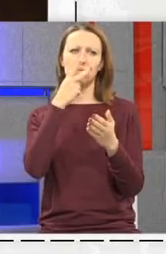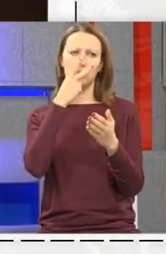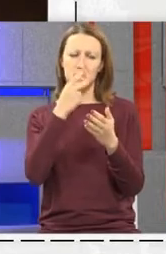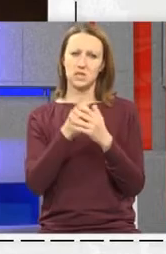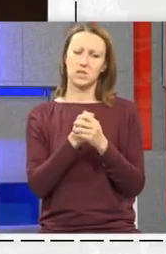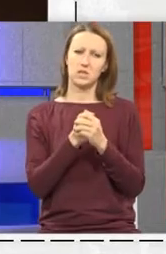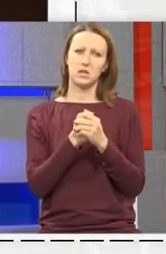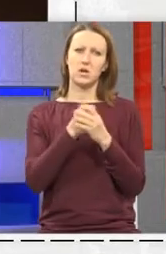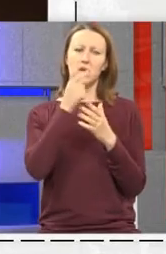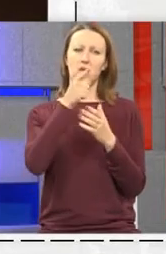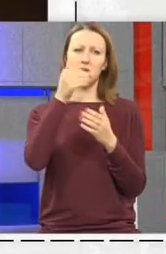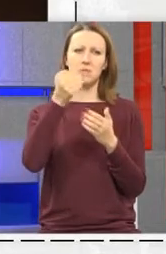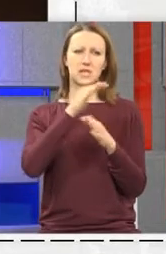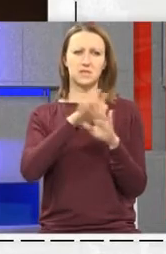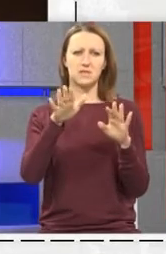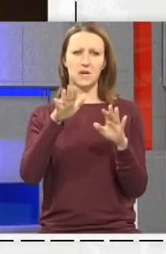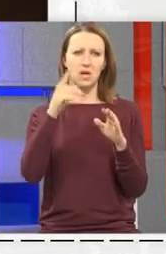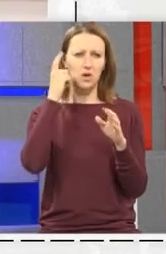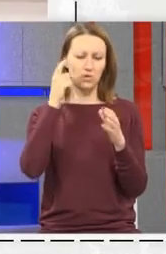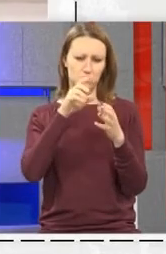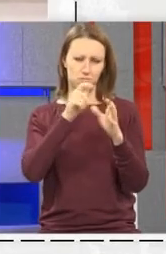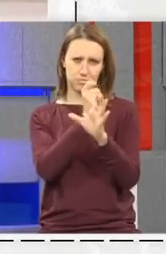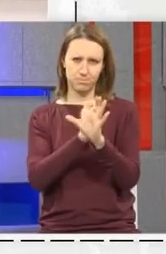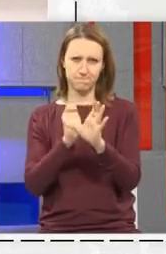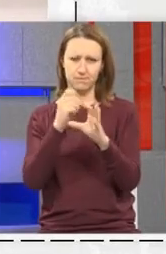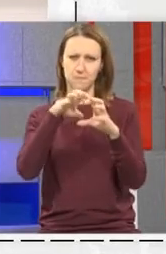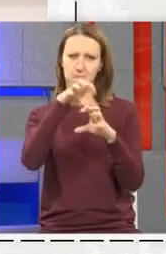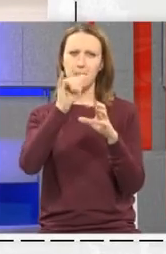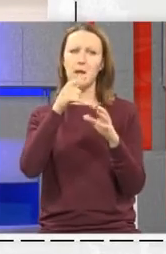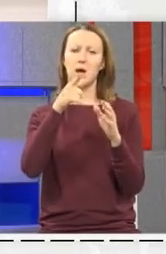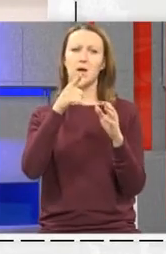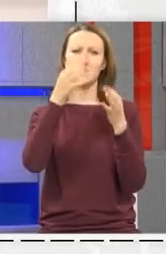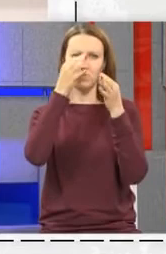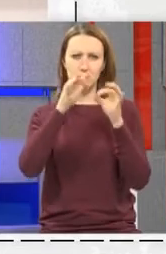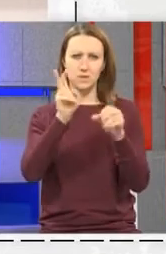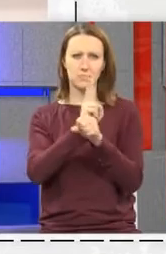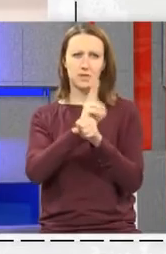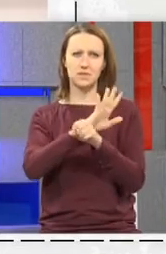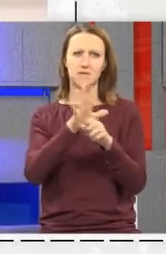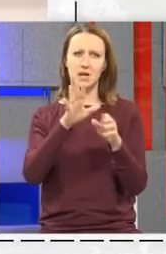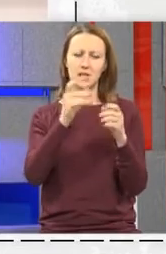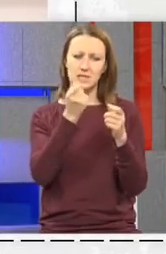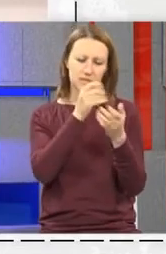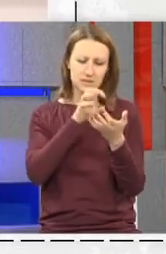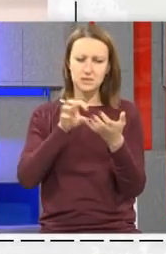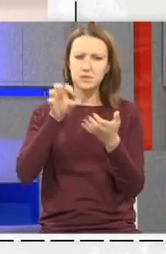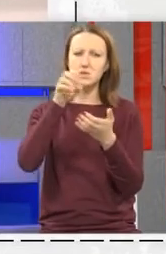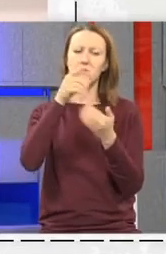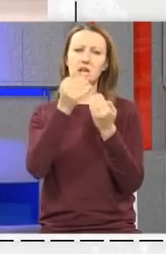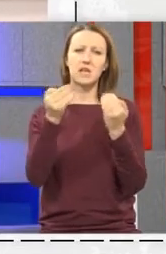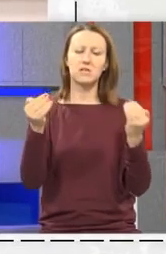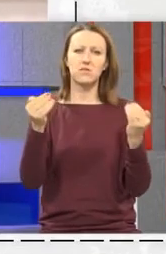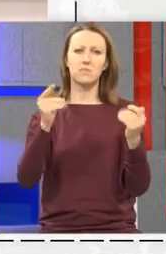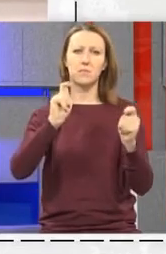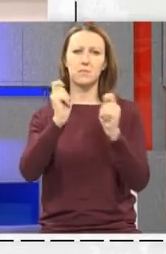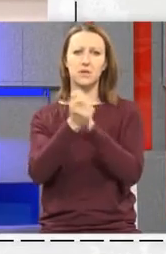Dakle, ovo je prije svega izložba skuptura Međutim, s obzirom da Mario posvećuje pažnju svakom detalju Ova izložba